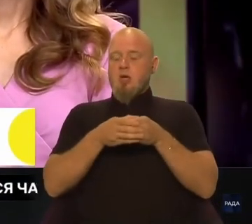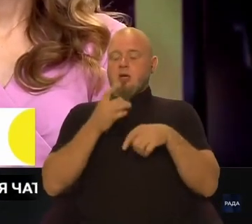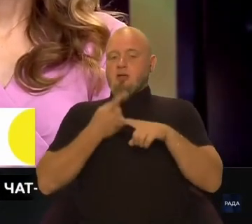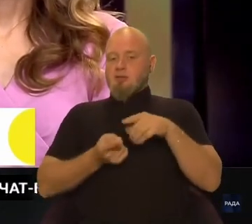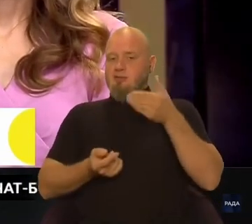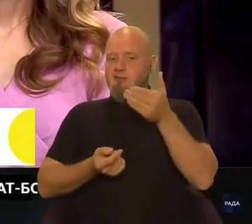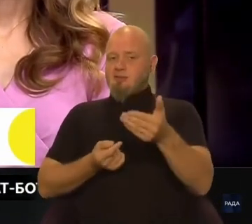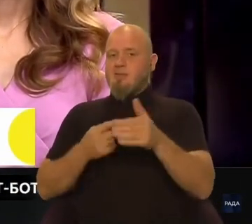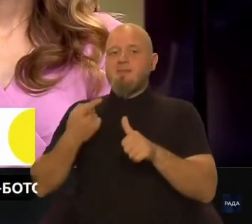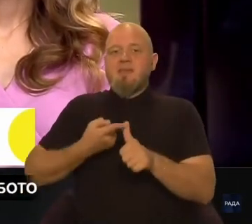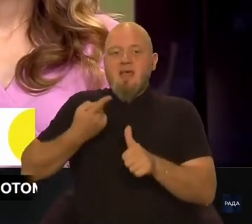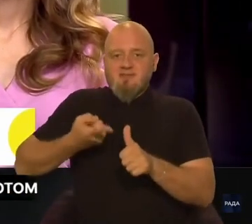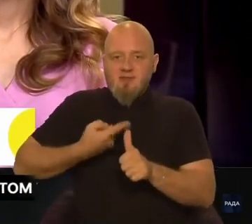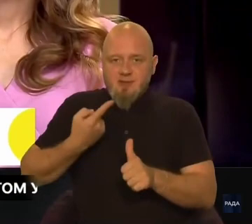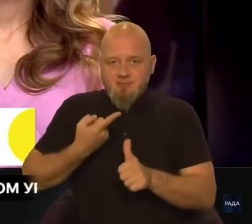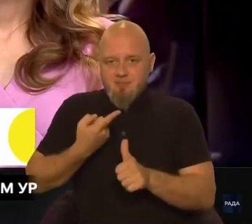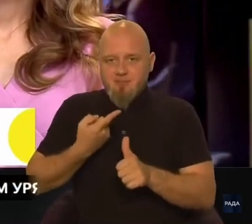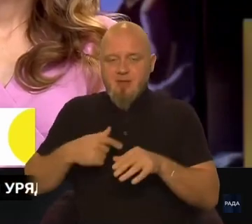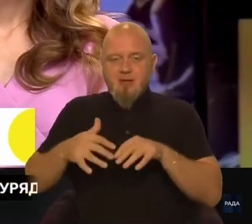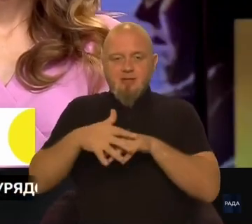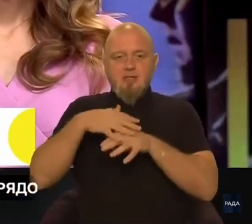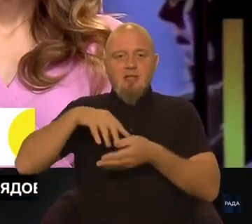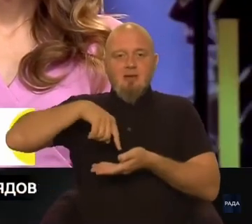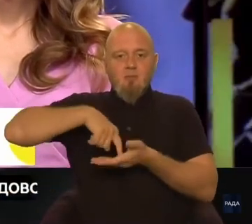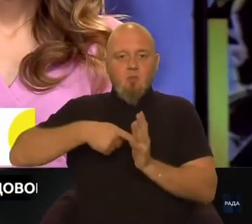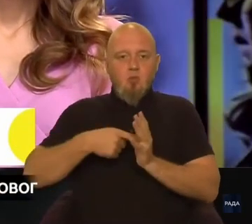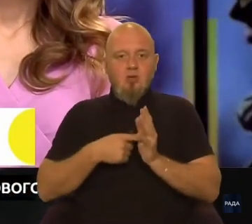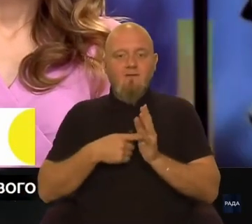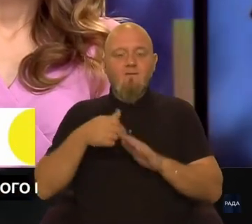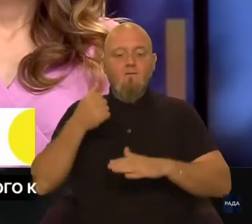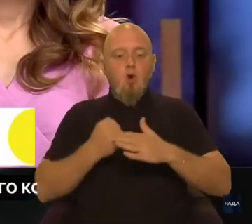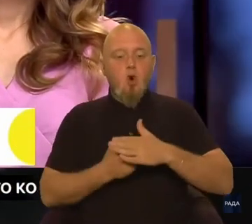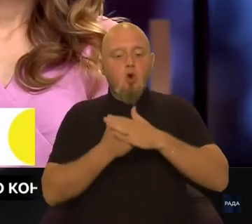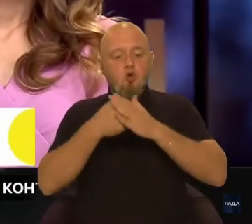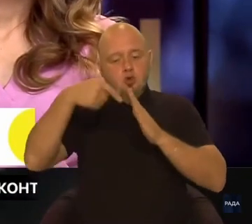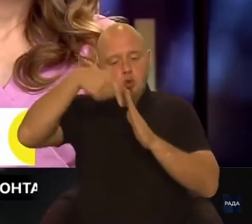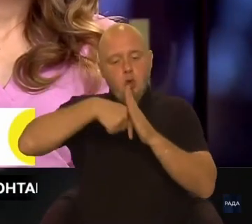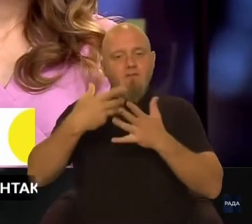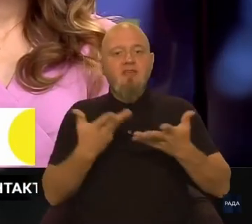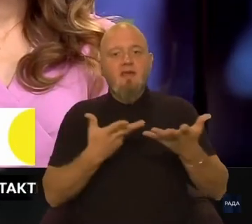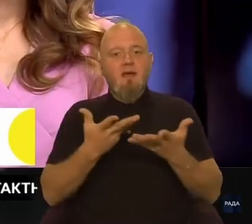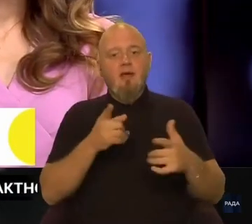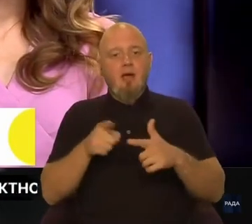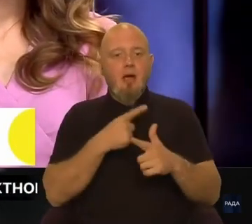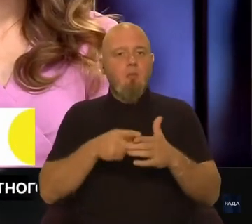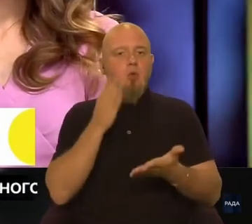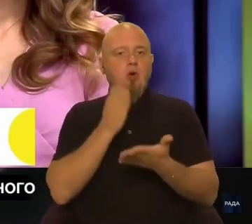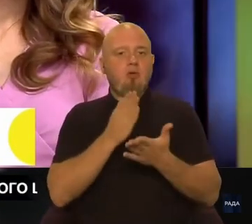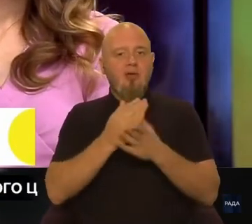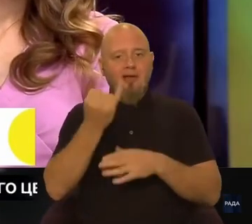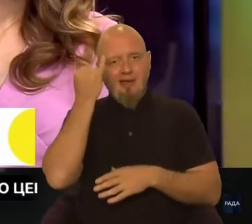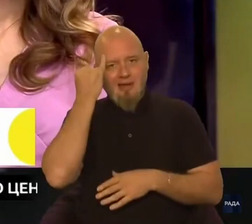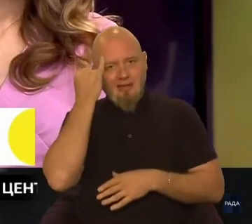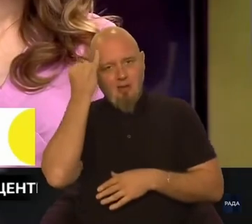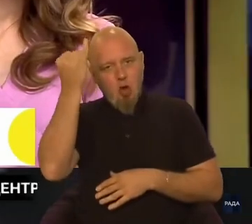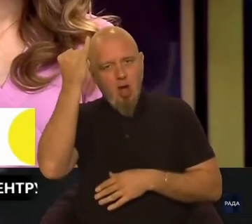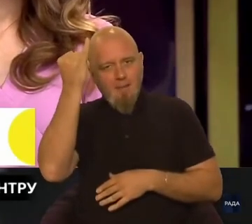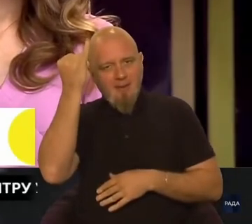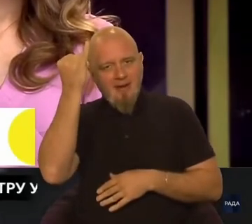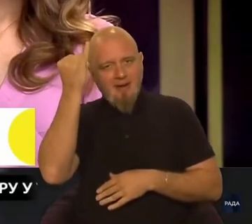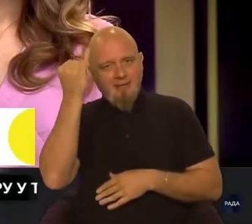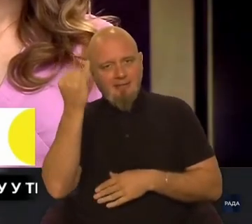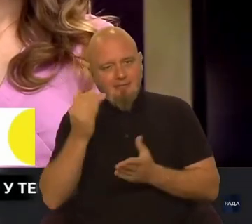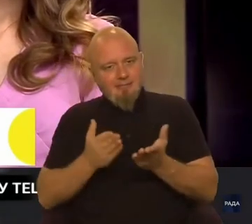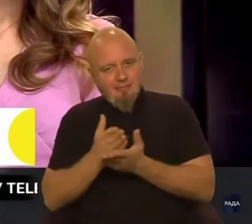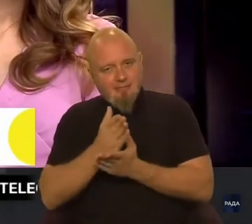це назви населених пунктів, в основі яких або лежать ідеологеми, і